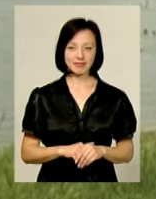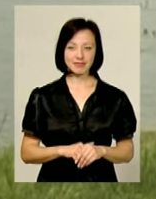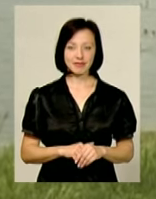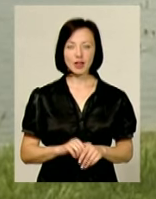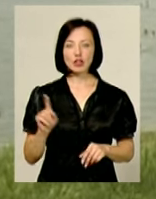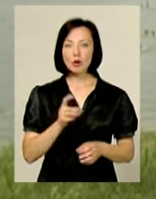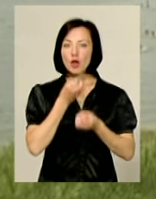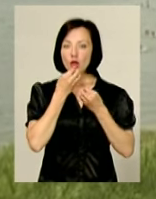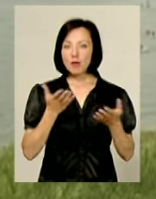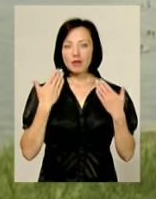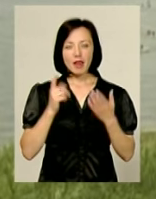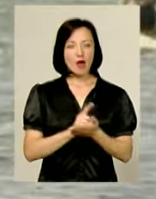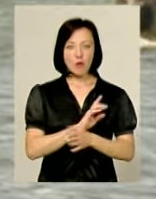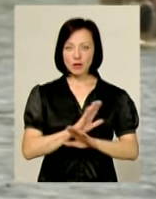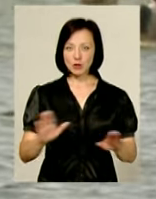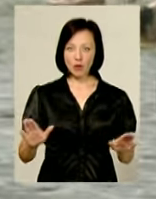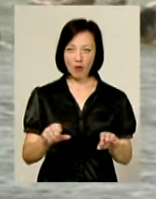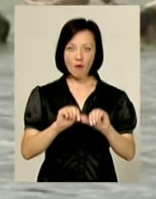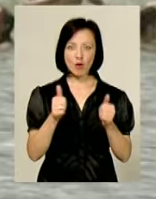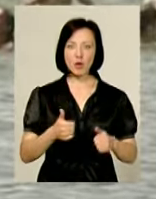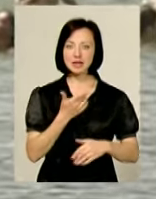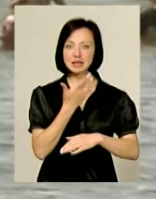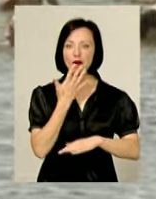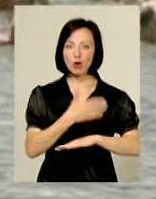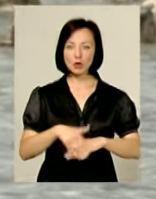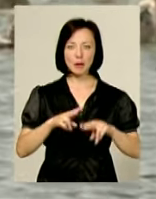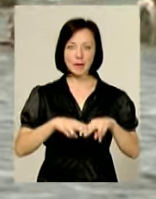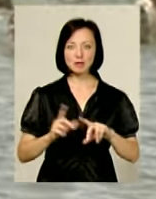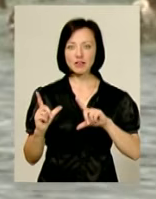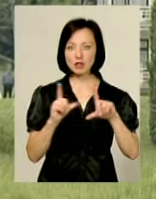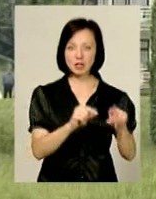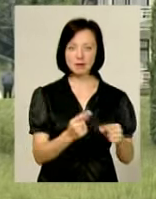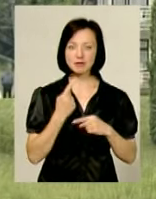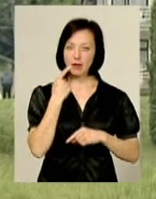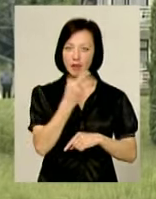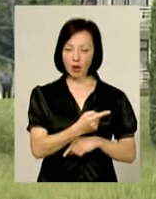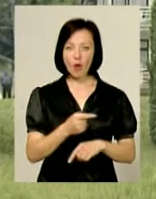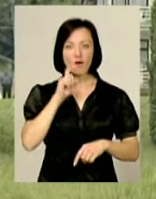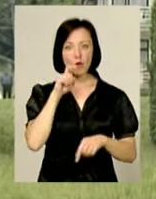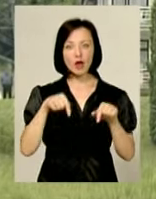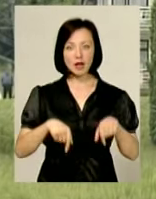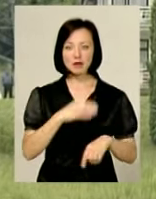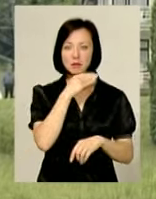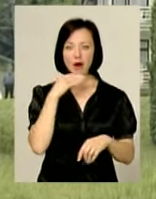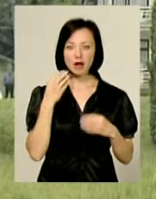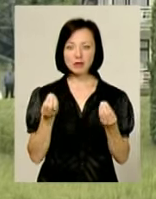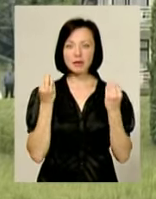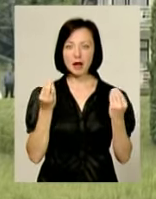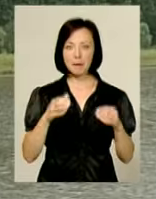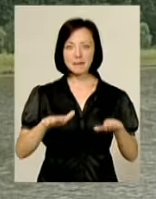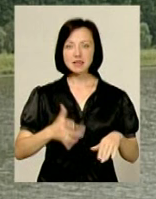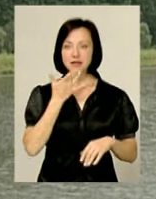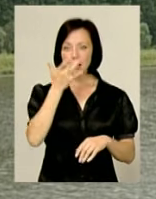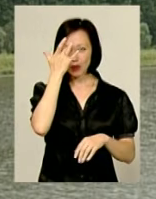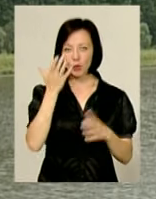Аби добре відпочити, не обов'язково оформляти закордонний паспорт та вирушати за 3-9 земель. В Україні чимало мальовничих міст для